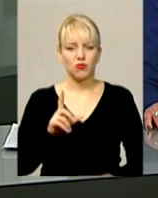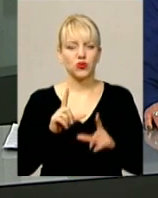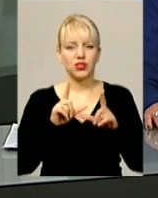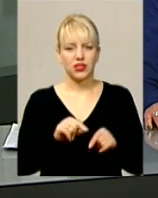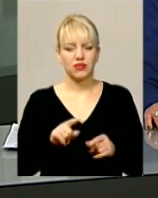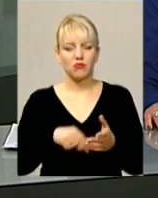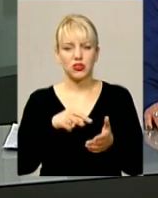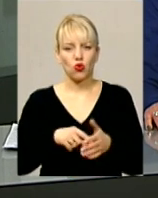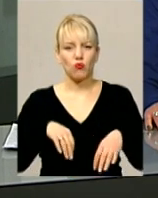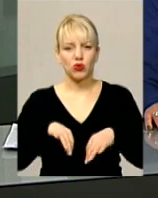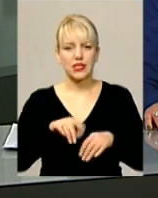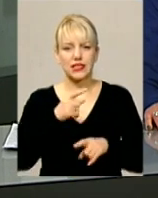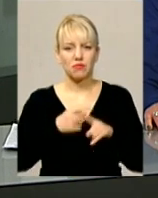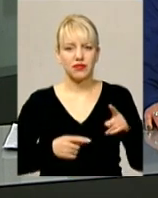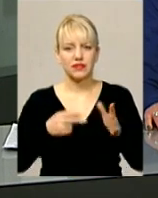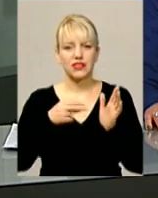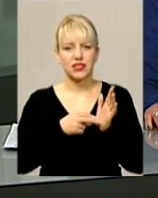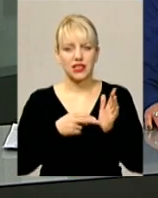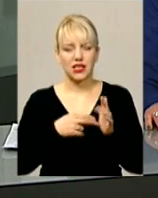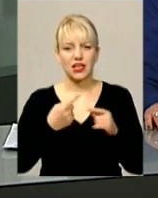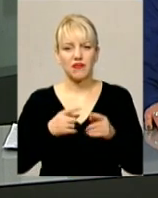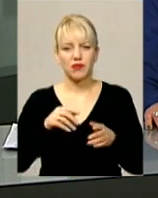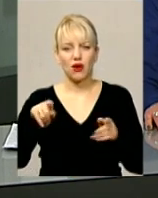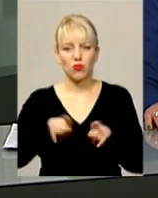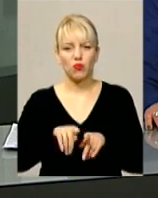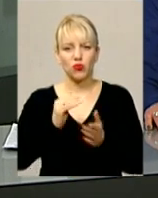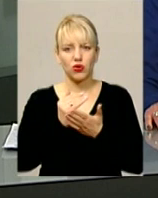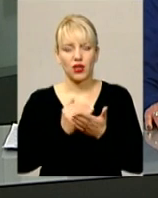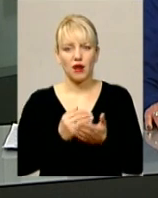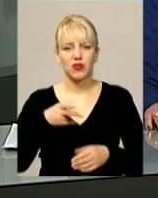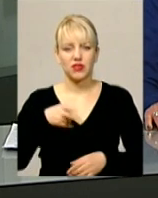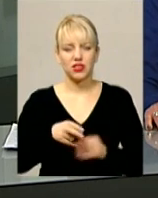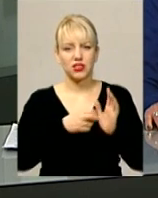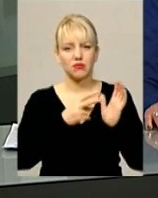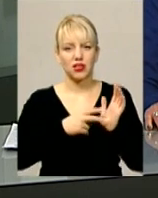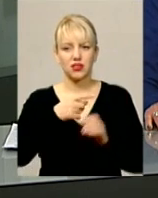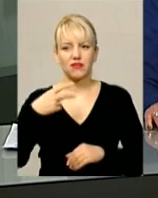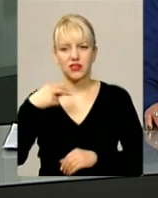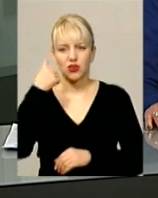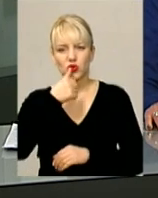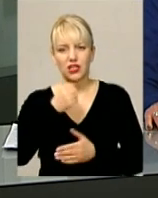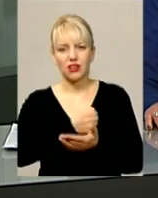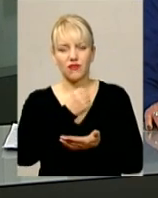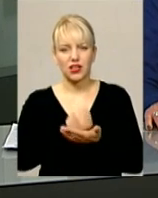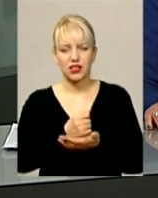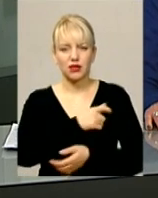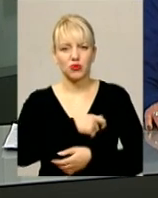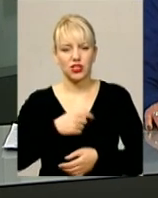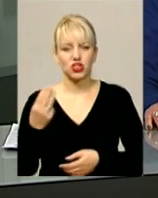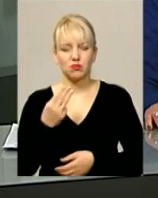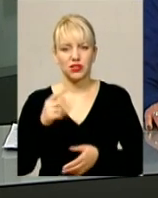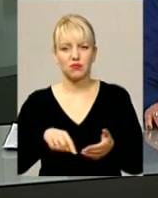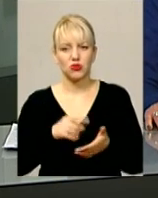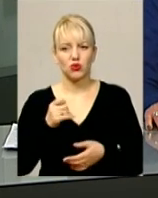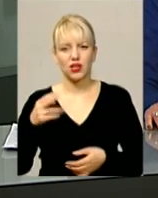транспорті за пів ціни. Відповідно програму на 2018-2020 роки затвердили депутати Шепетівської міськради.